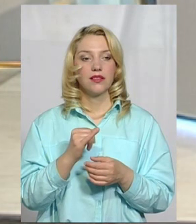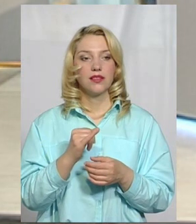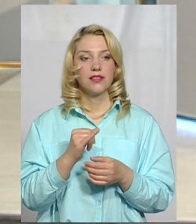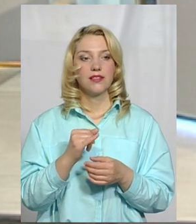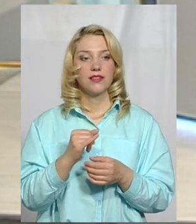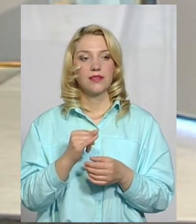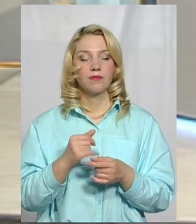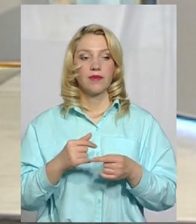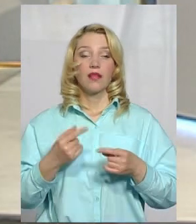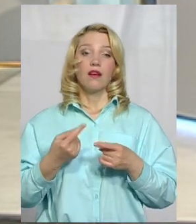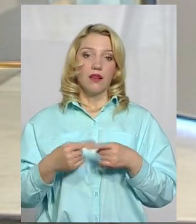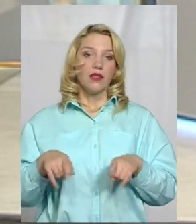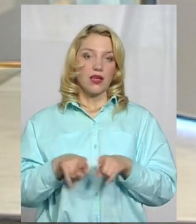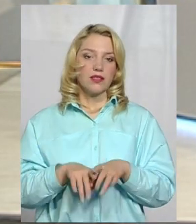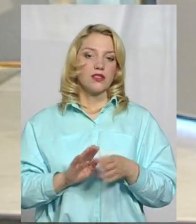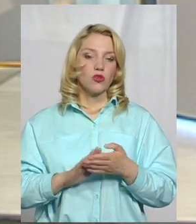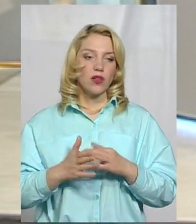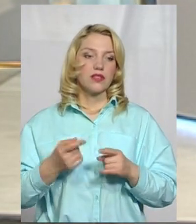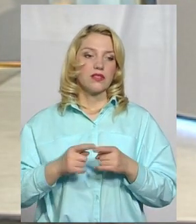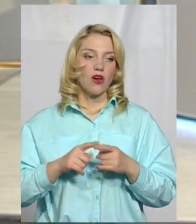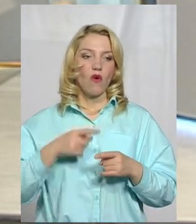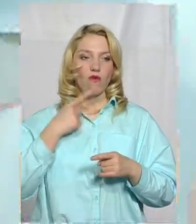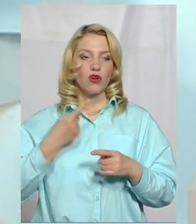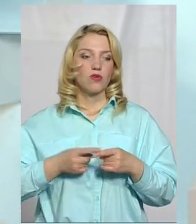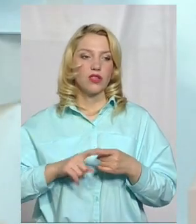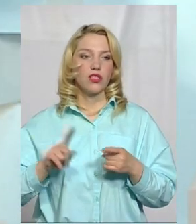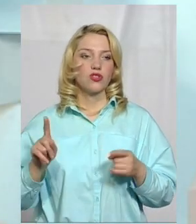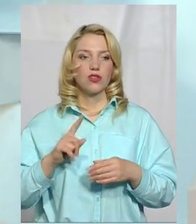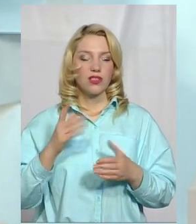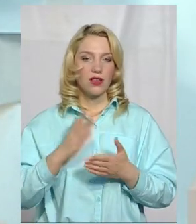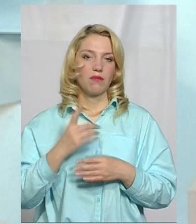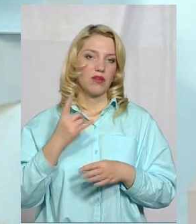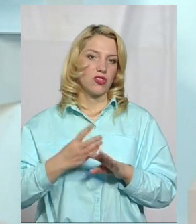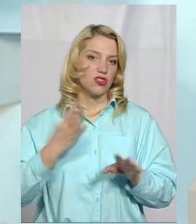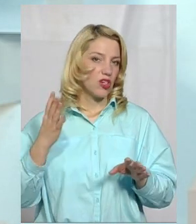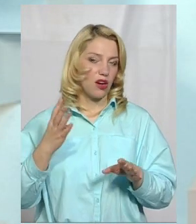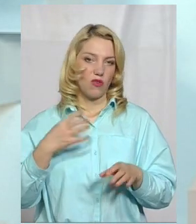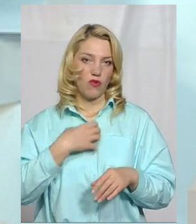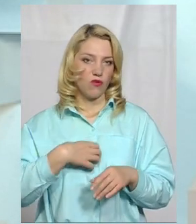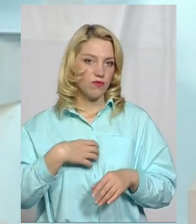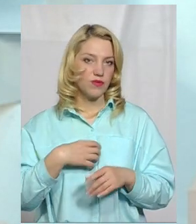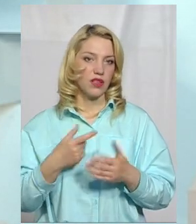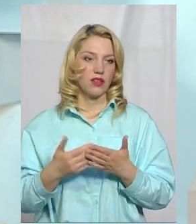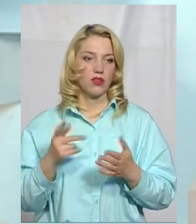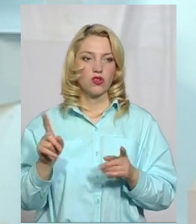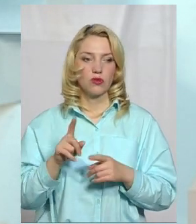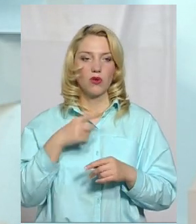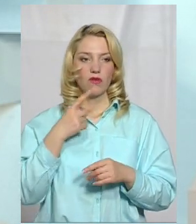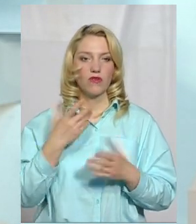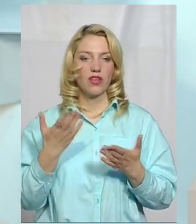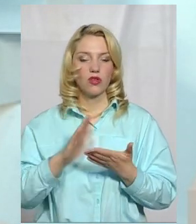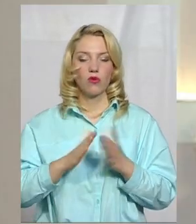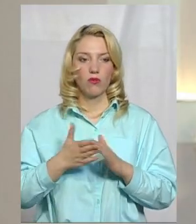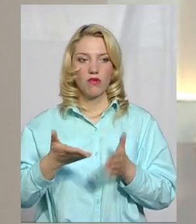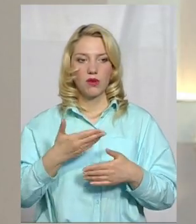Економічна ситуація також нам говорить про те, що є першочергові речі. Якщо говорити про те, в яких ми зараз в умовах з